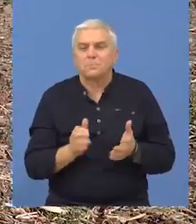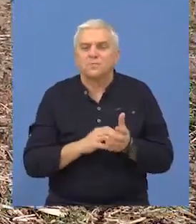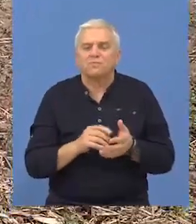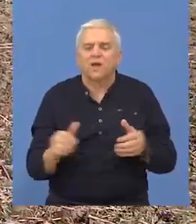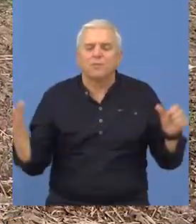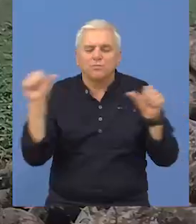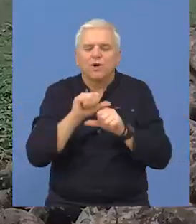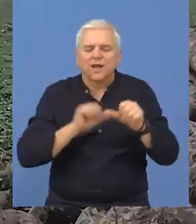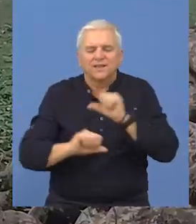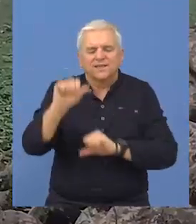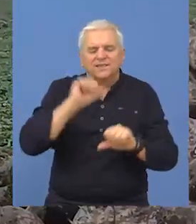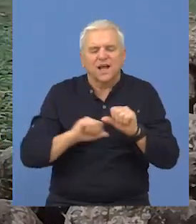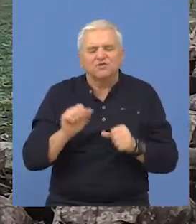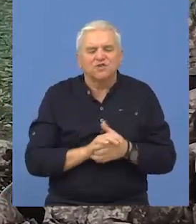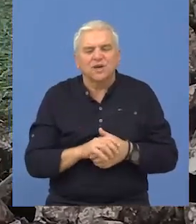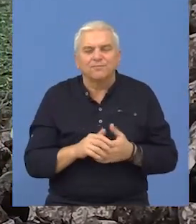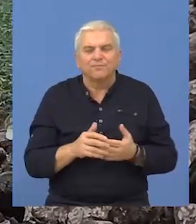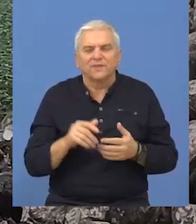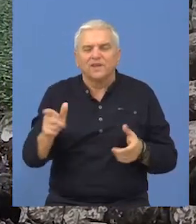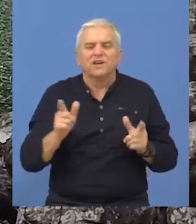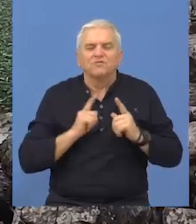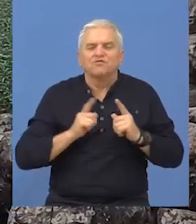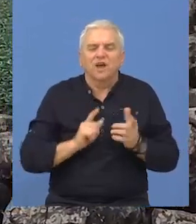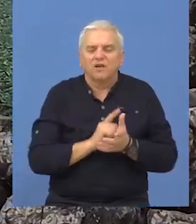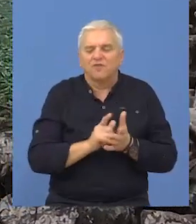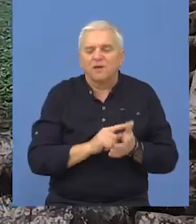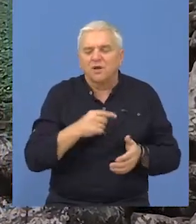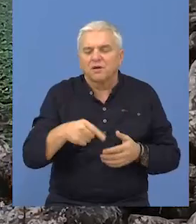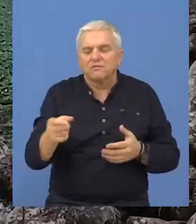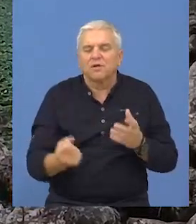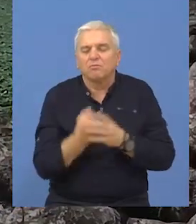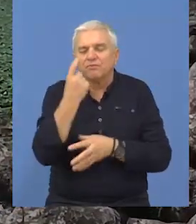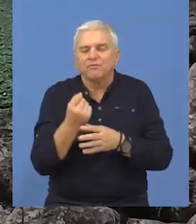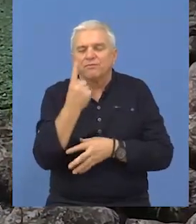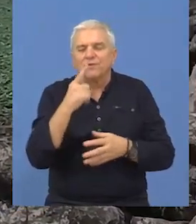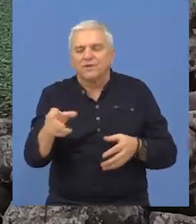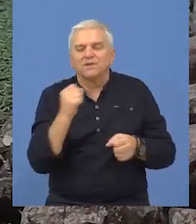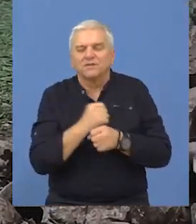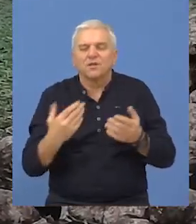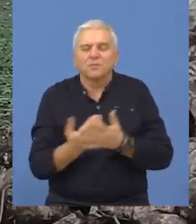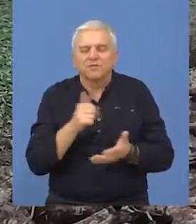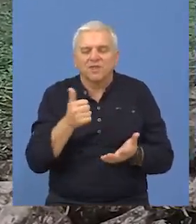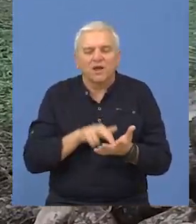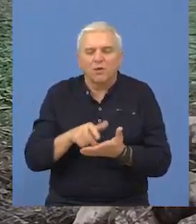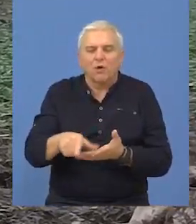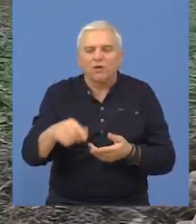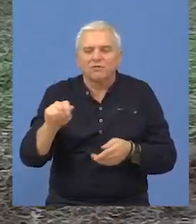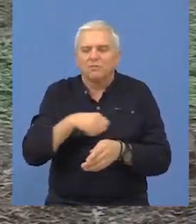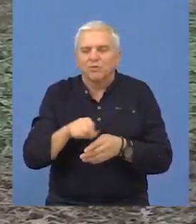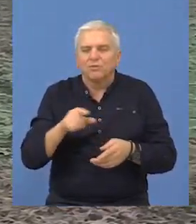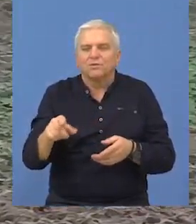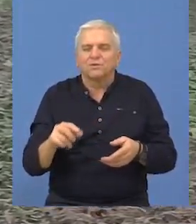da li promašaju zaštiti, odnosno čekanje da se nešto pojavi pa da se radi